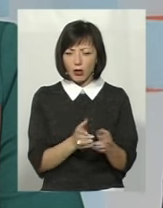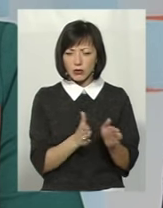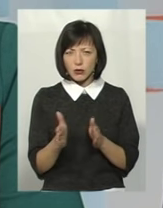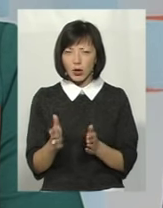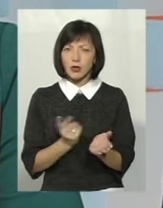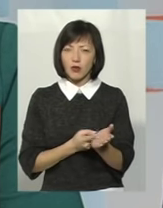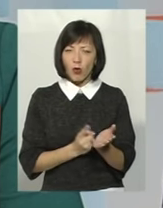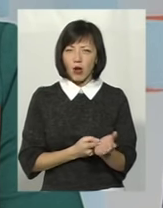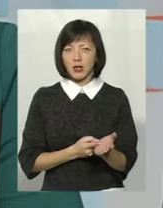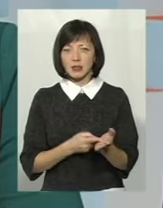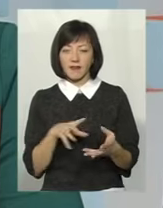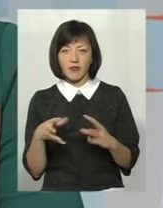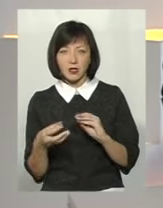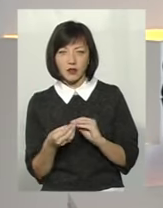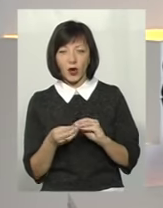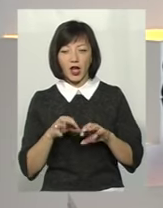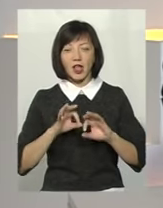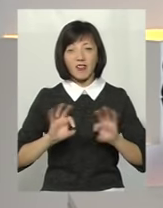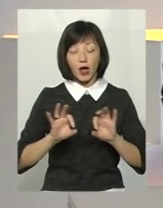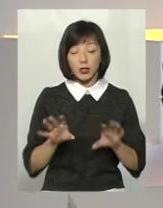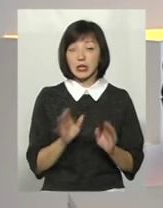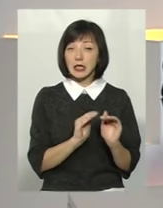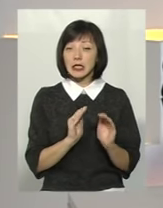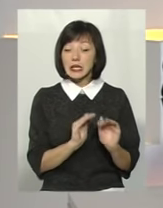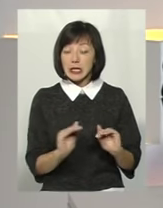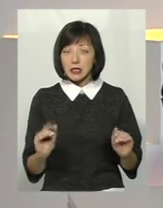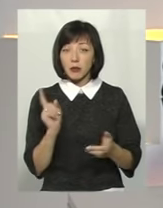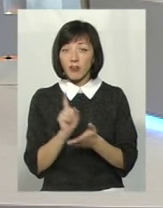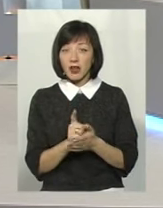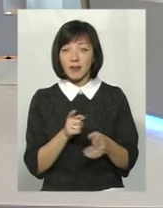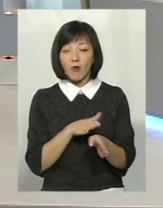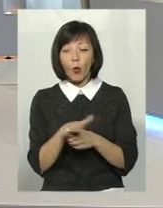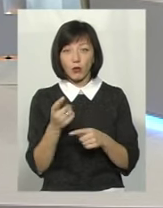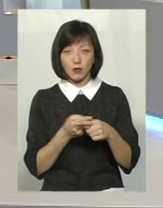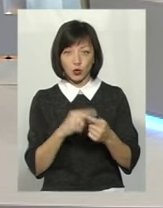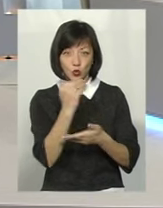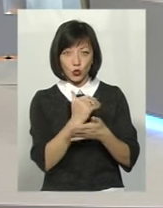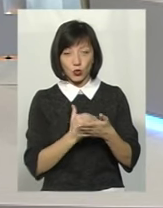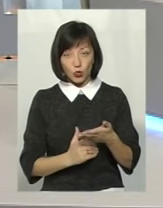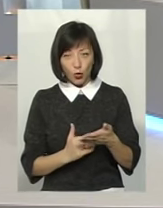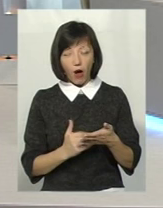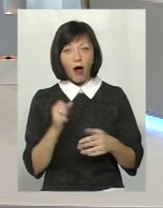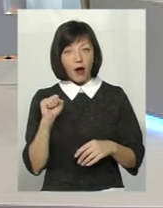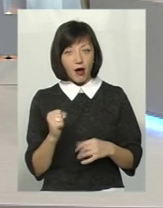Твердження, доказ і висновок. І діти повинні були цієї структури дотримуватися. І діти,